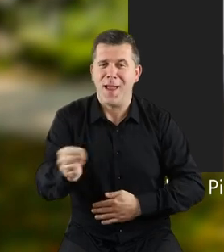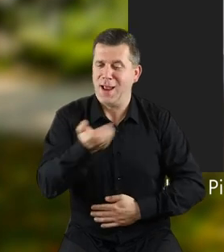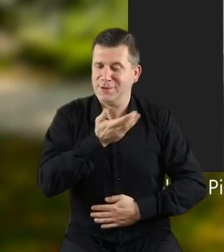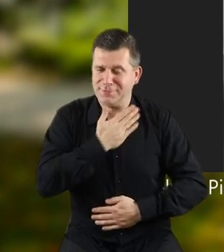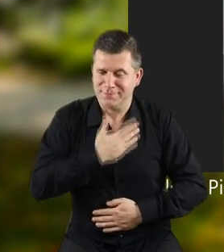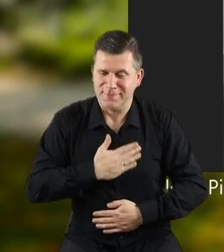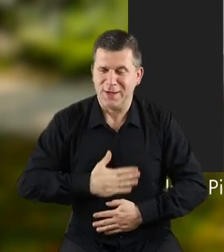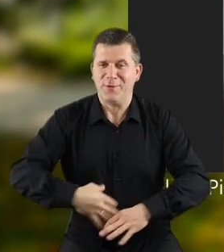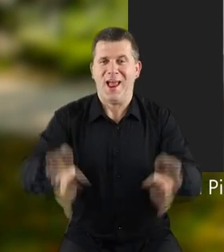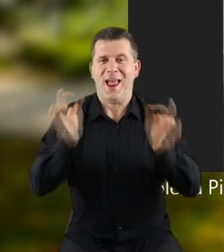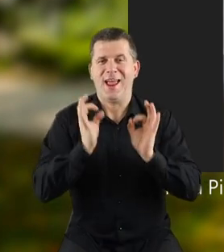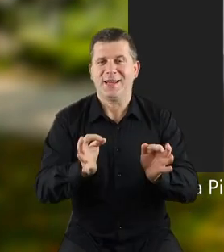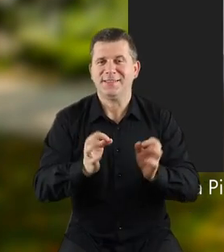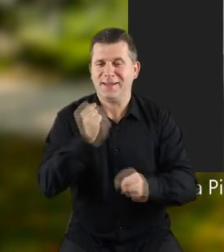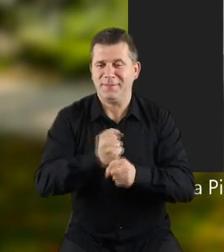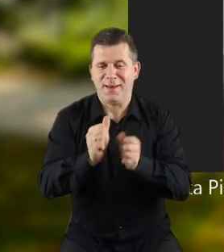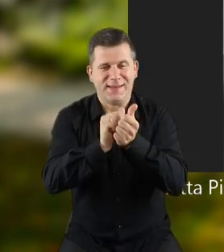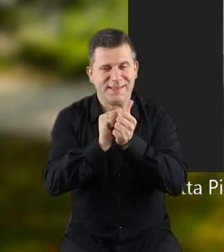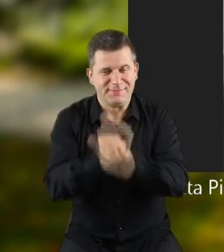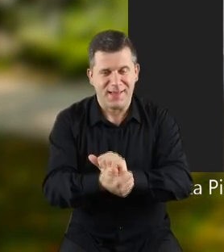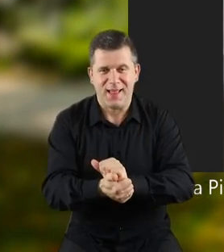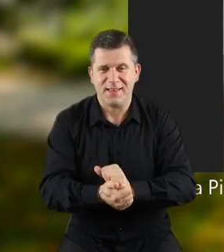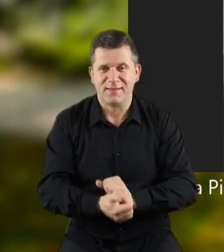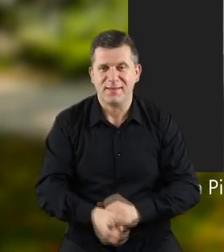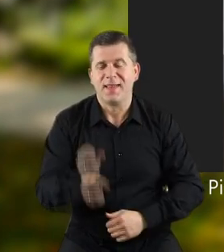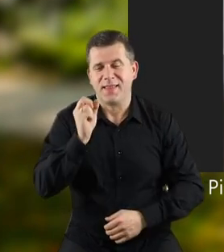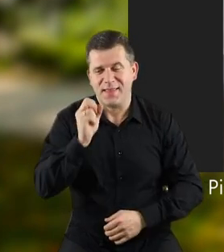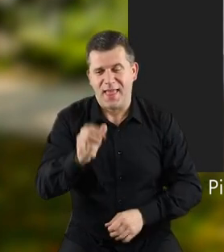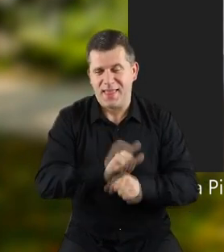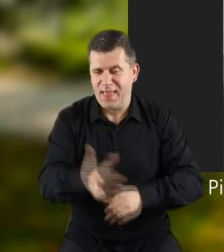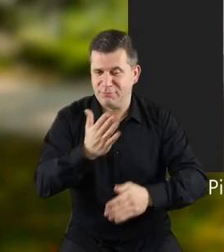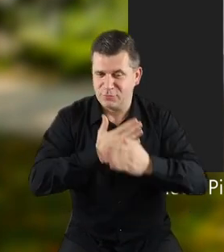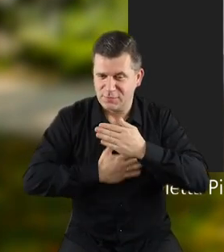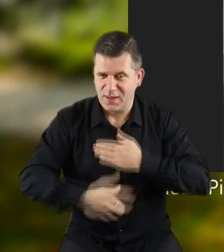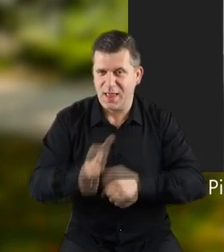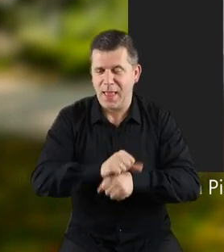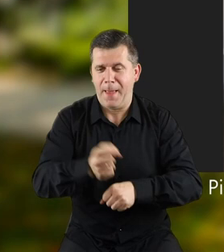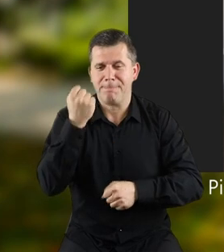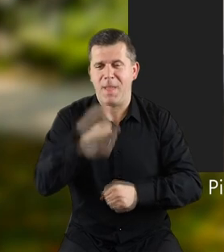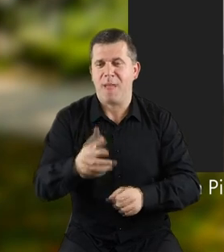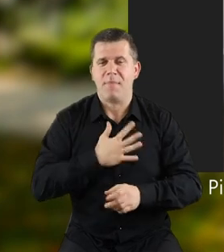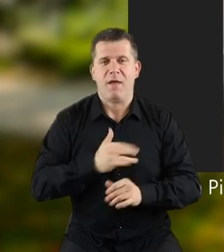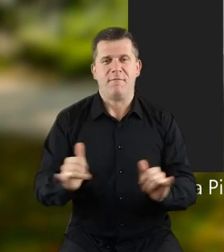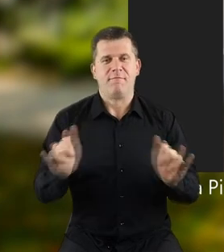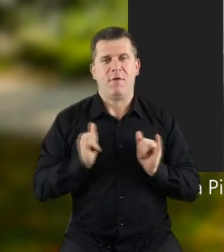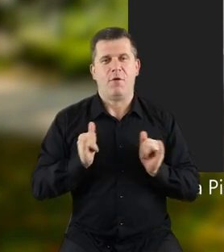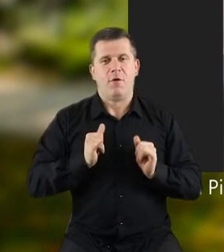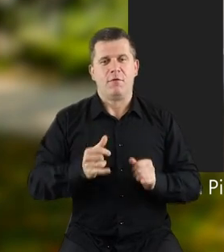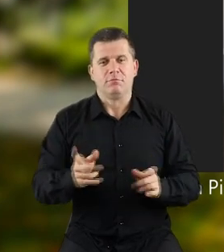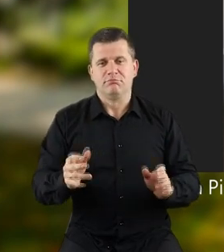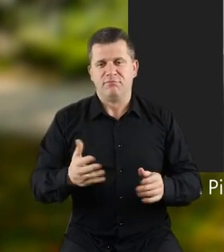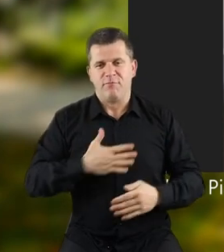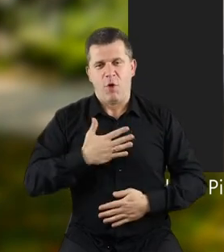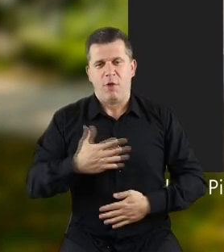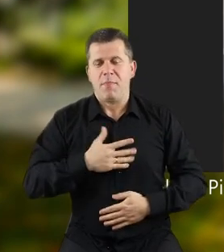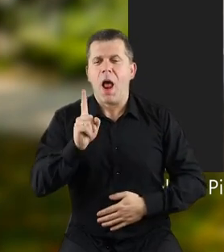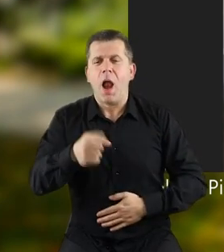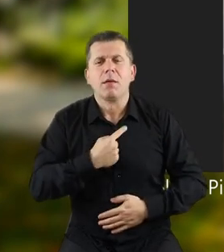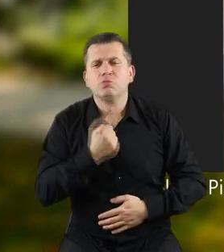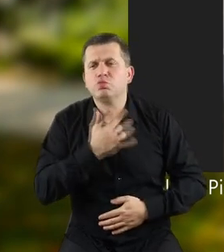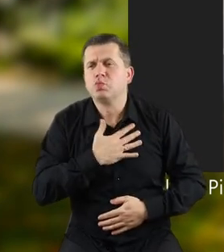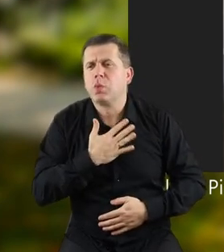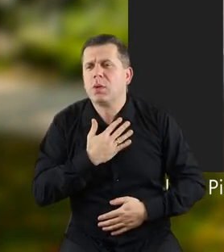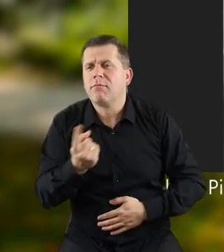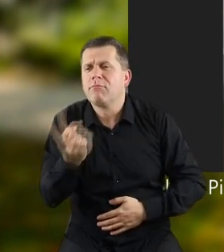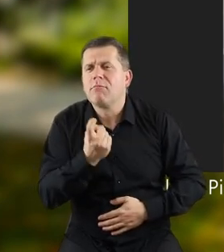miłe. A dzisiaj ta praca się zmieniła. Owszem, też jest przyjemna, bo jestem bardziej wypoczęta, ale tęsknię za wami,